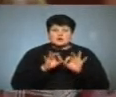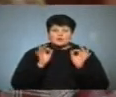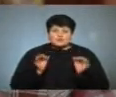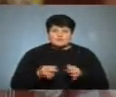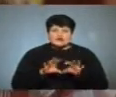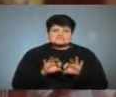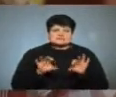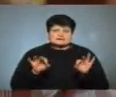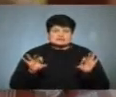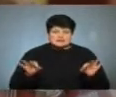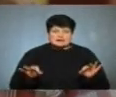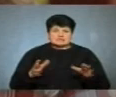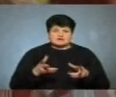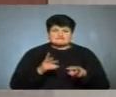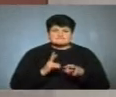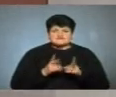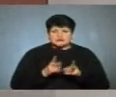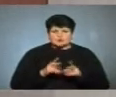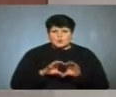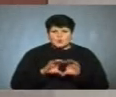серделюк, вареної ковбаси.